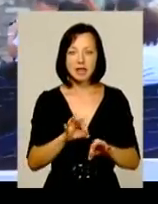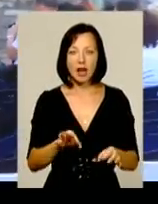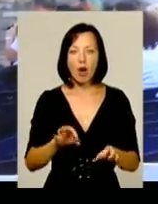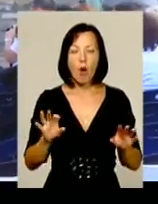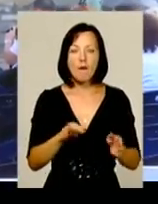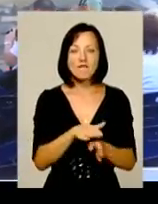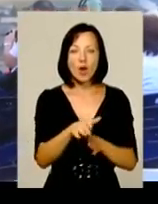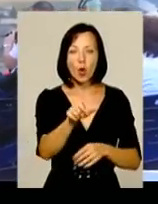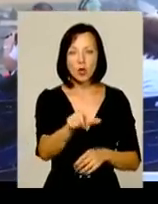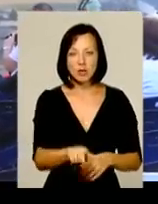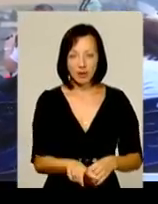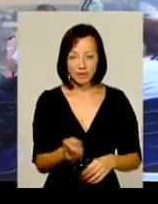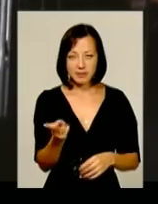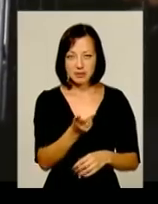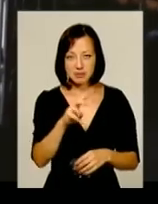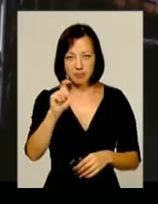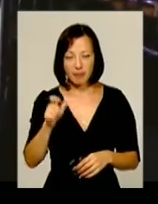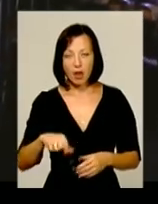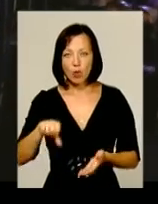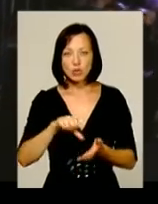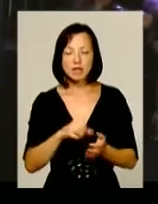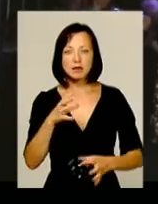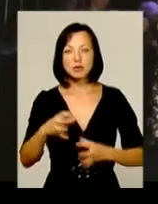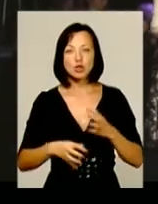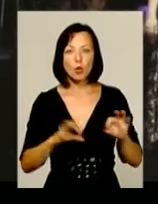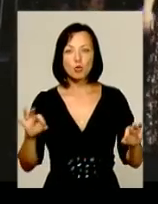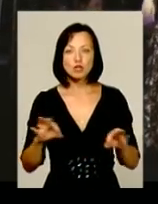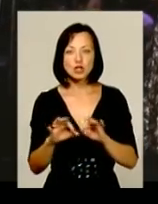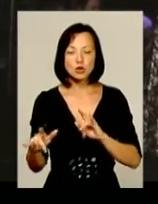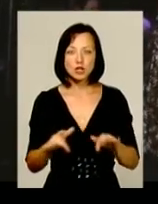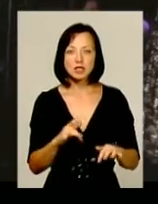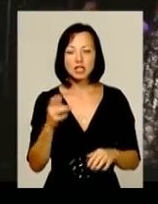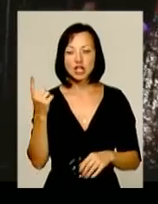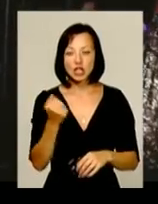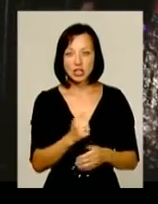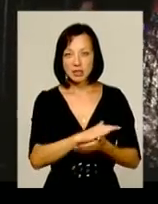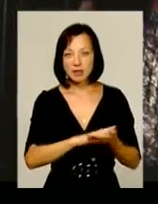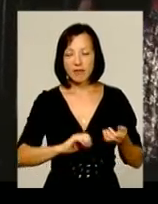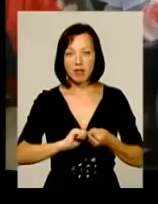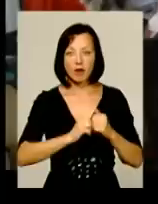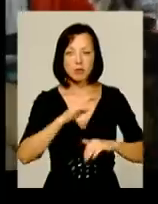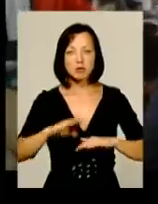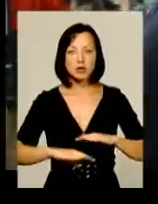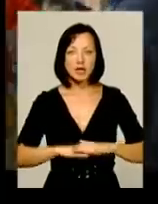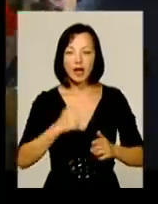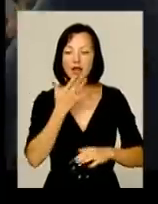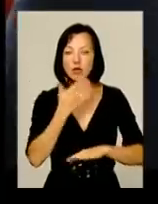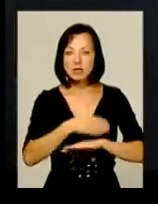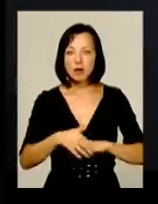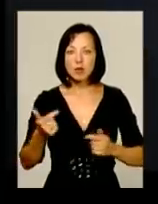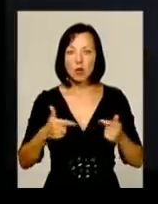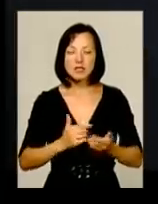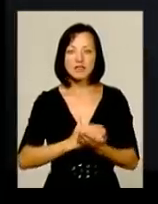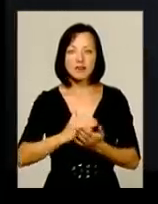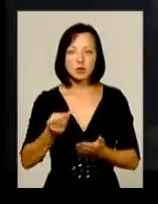виконавець Еммануеле Сервідіо. Учасники міжнародного музичного дійства щотиждень тривало у Кам'янці-Подільському. Іноземні гості високо